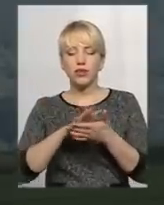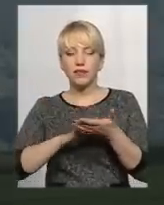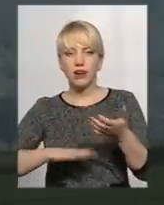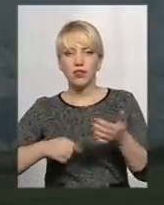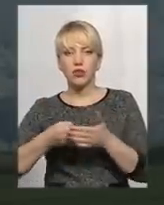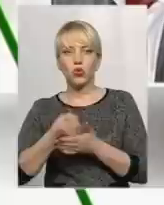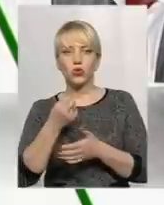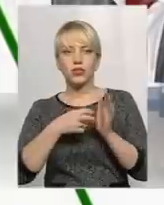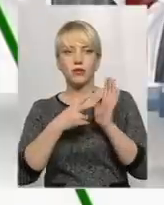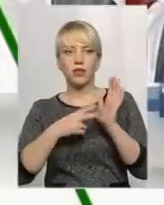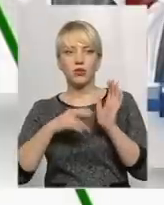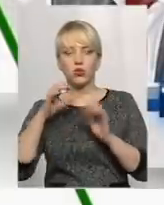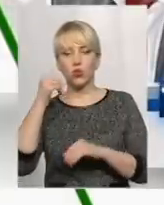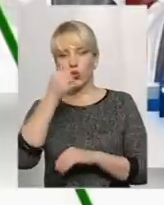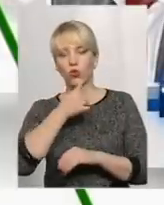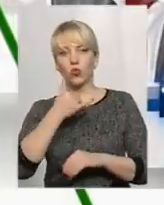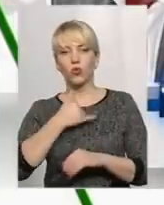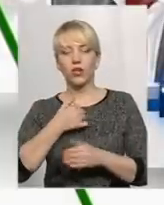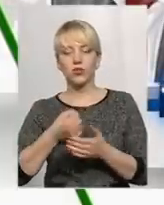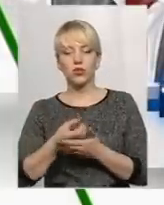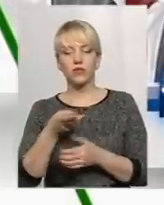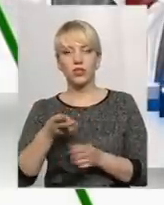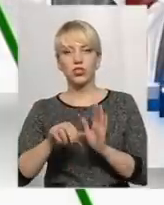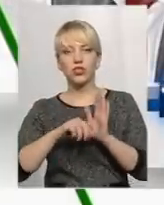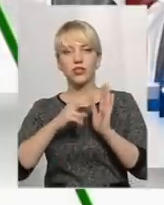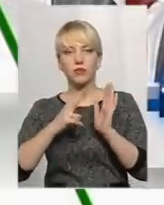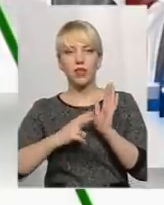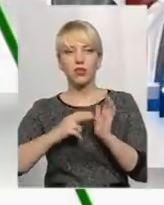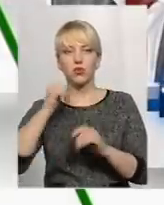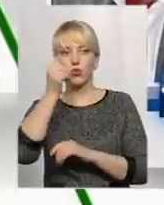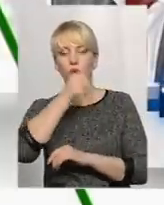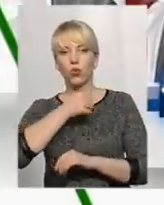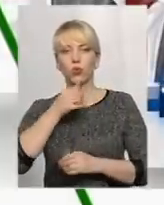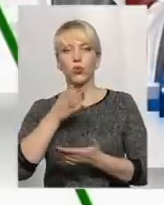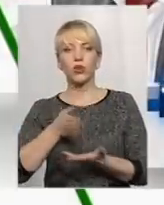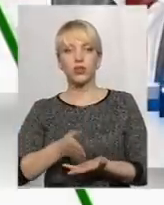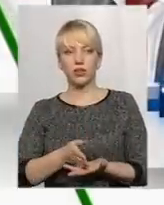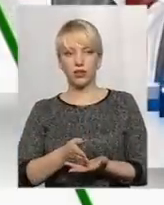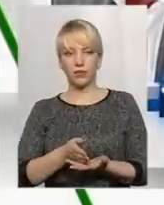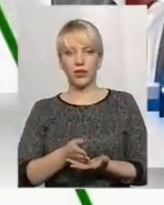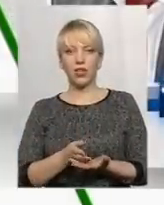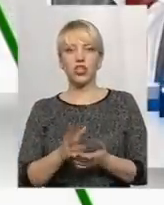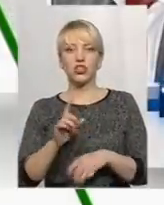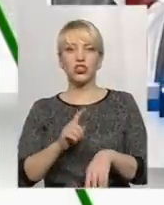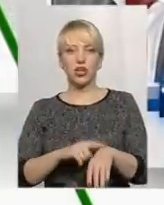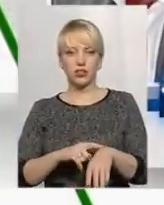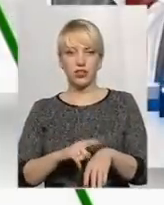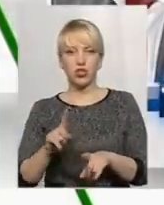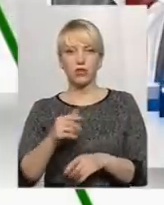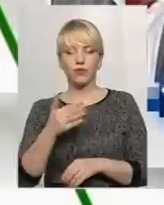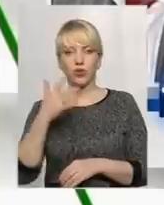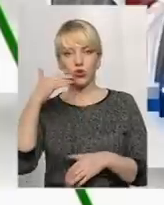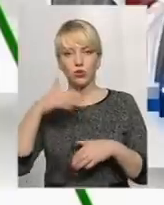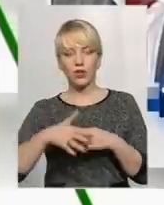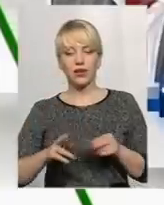року І в нас до 2017 року є час А щоб ви розуміли,